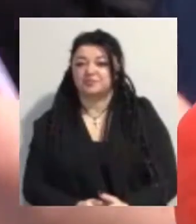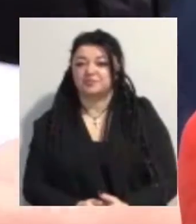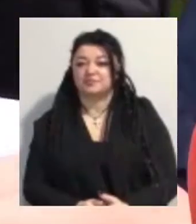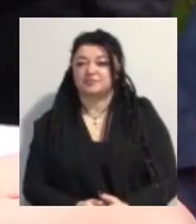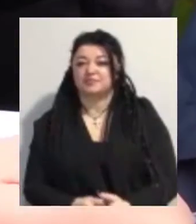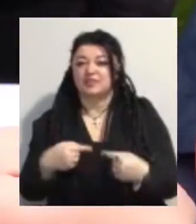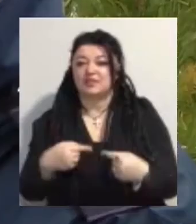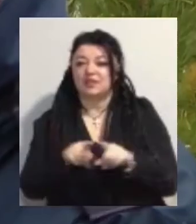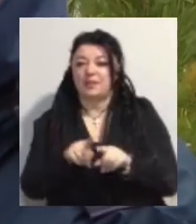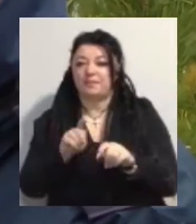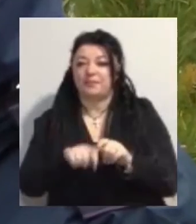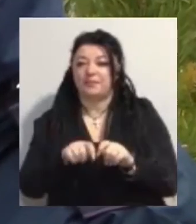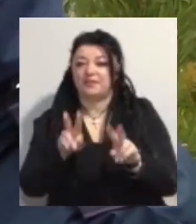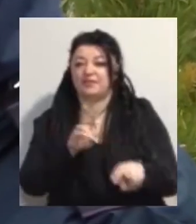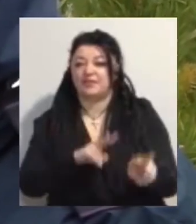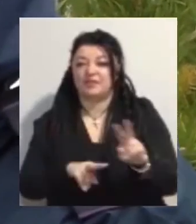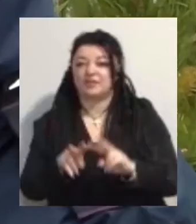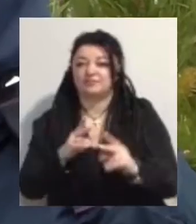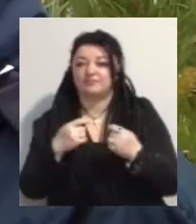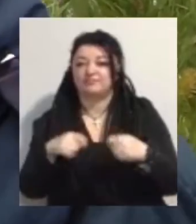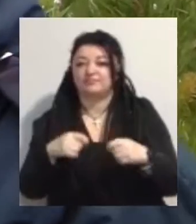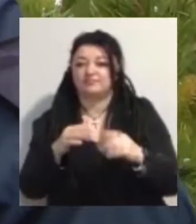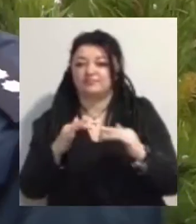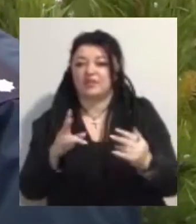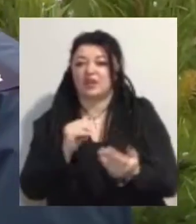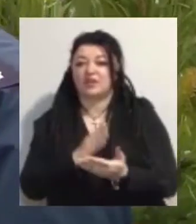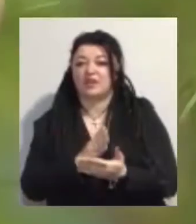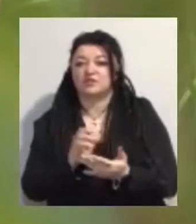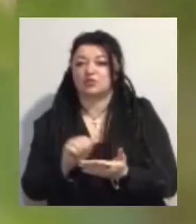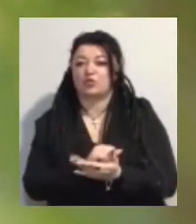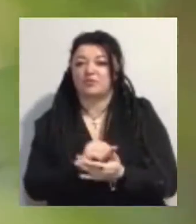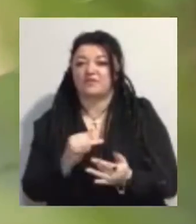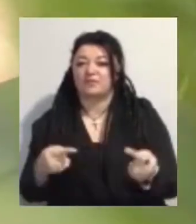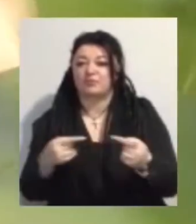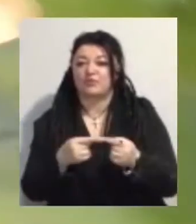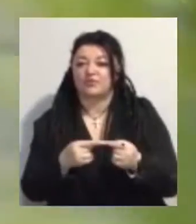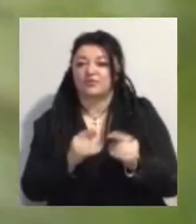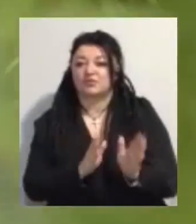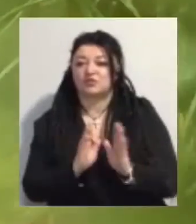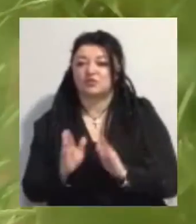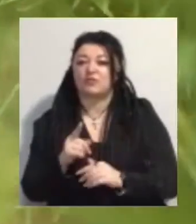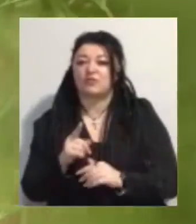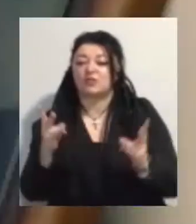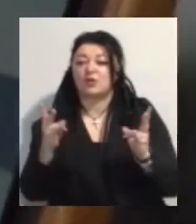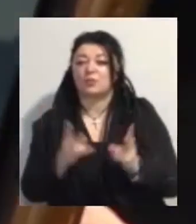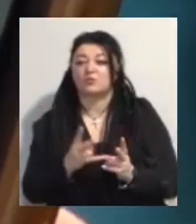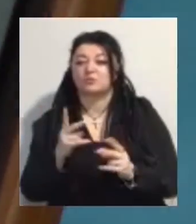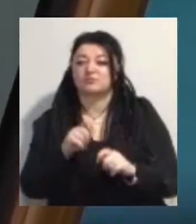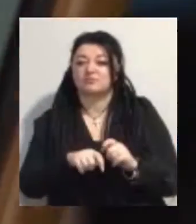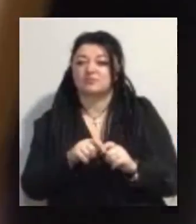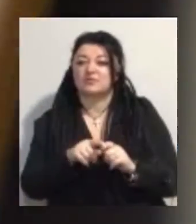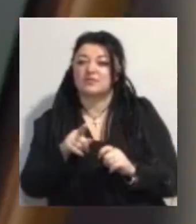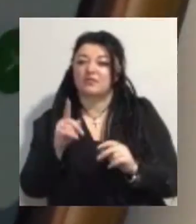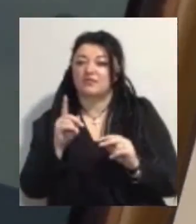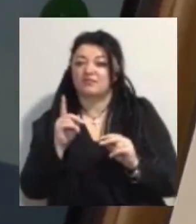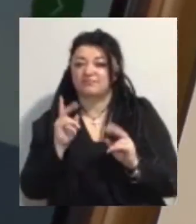перевіряли продавців ялинок на наявність дозвільних документів та відповідних чіпів. Вони необхідні, аби перевірити, чи легально вироблена ялинка.